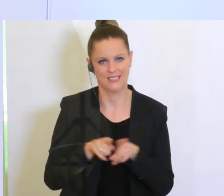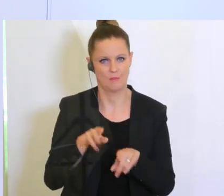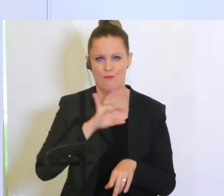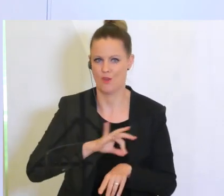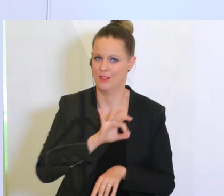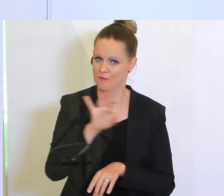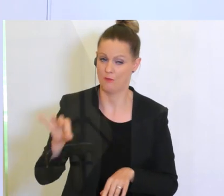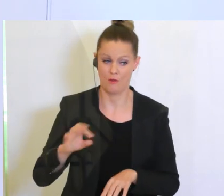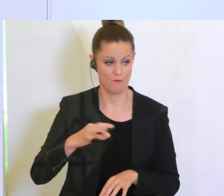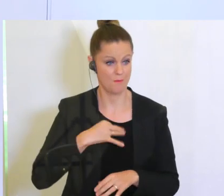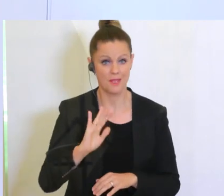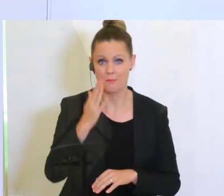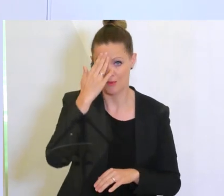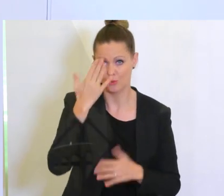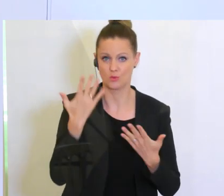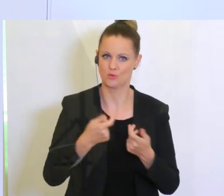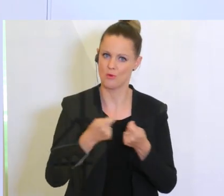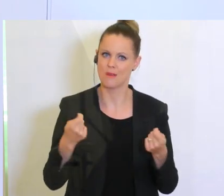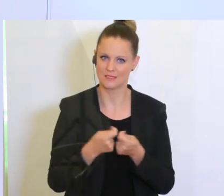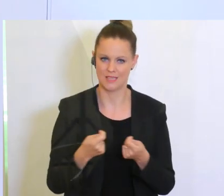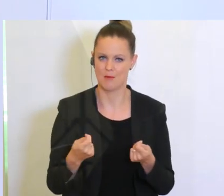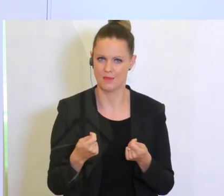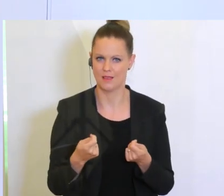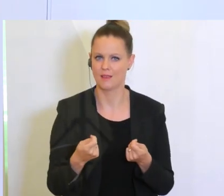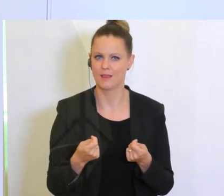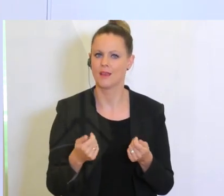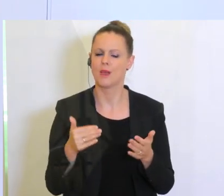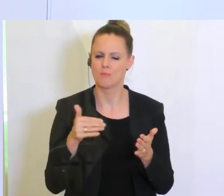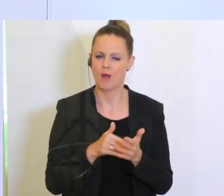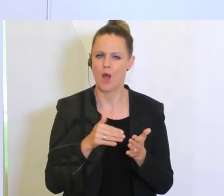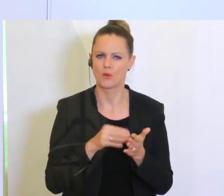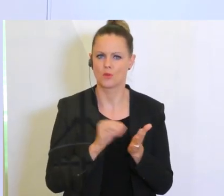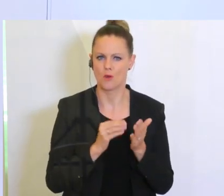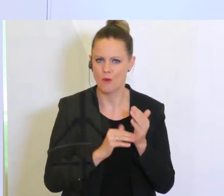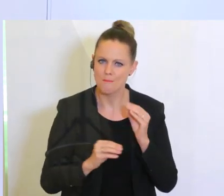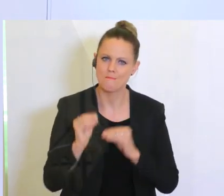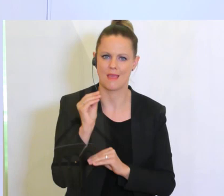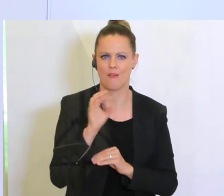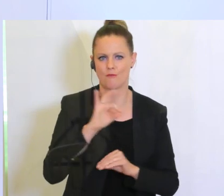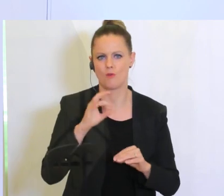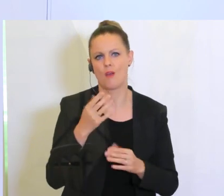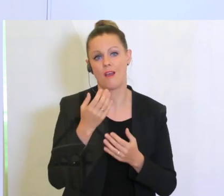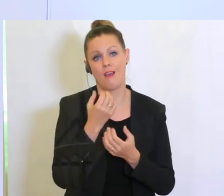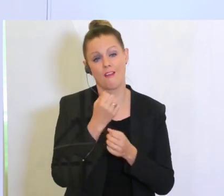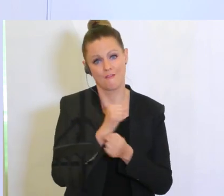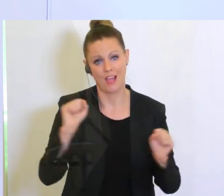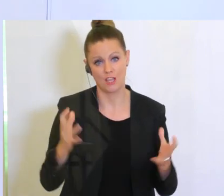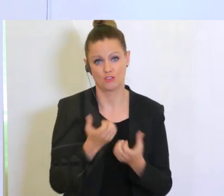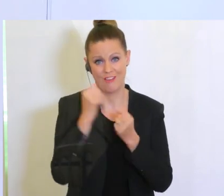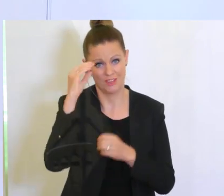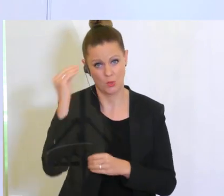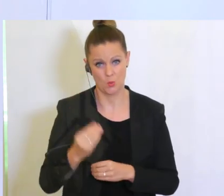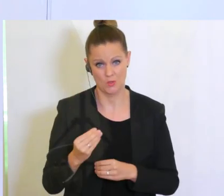Mir ist bewusst, dass dieser Maßnahme wahrscheinlich noch weitere folgen, für die freischaffenden Künstlerinnen und Künstler, die